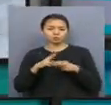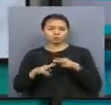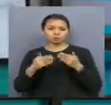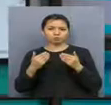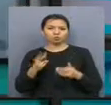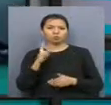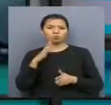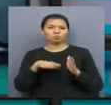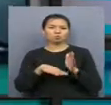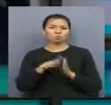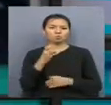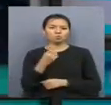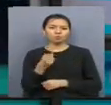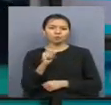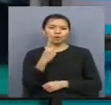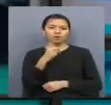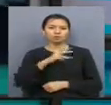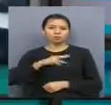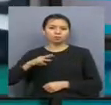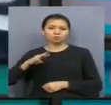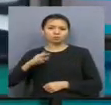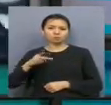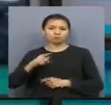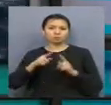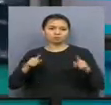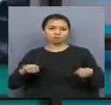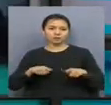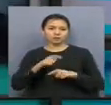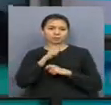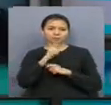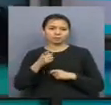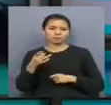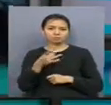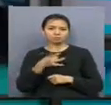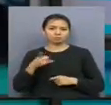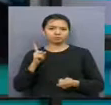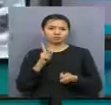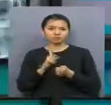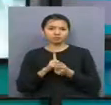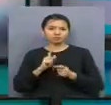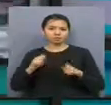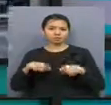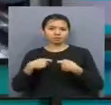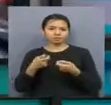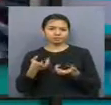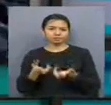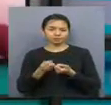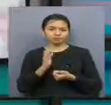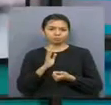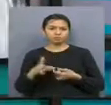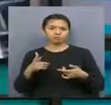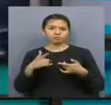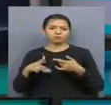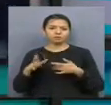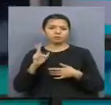Үздіктеп танылған женімпазыға 1 миллион тенгенің сертификаты мен республикалық кезеңге жолдама берілді. Байқауда